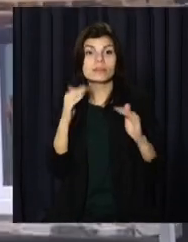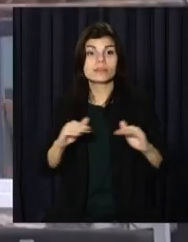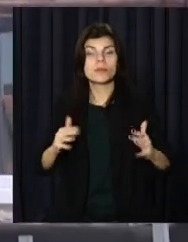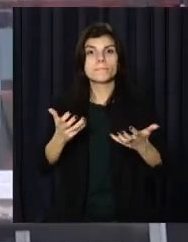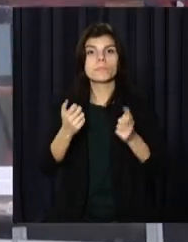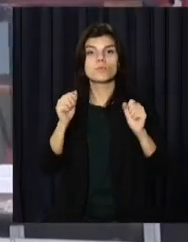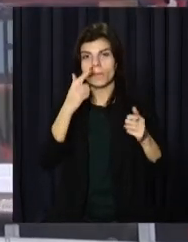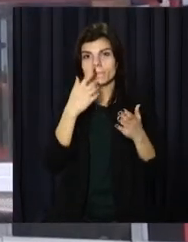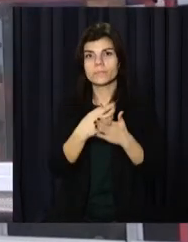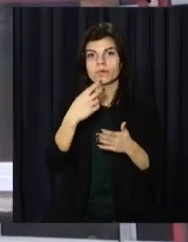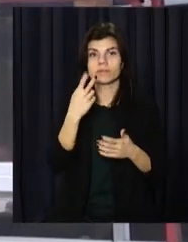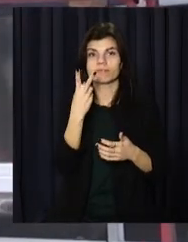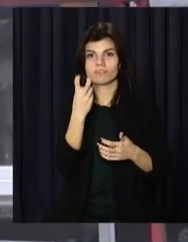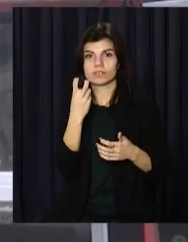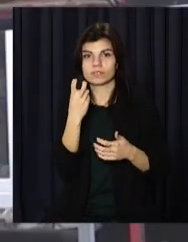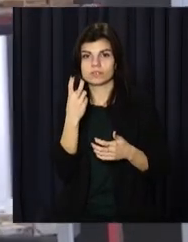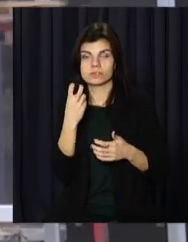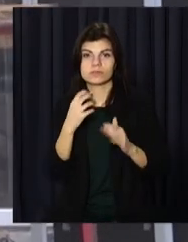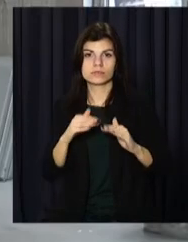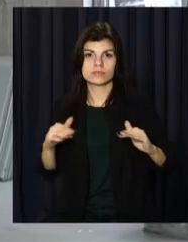прийняти понад дві сотні вихованців.